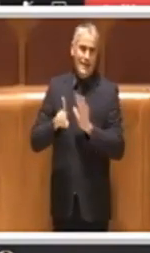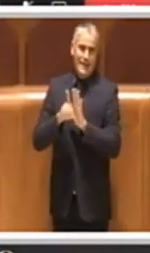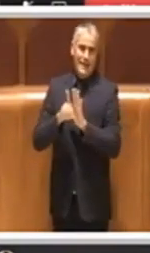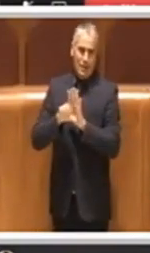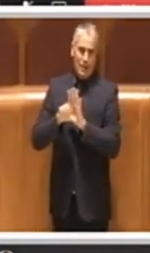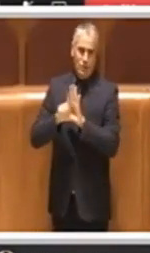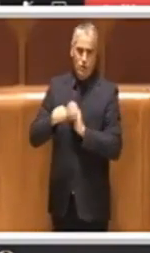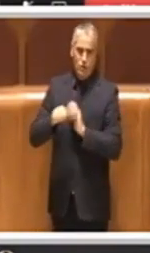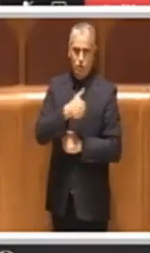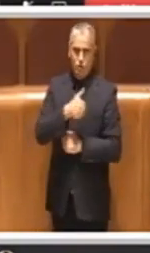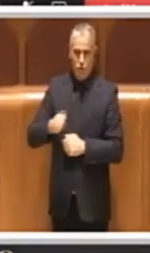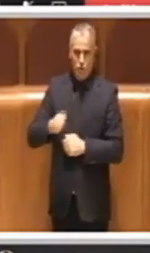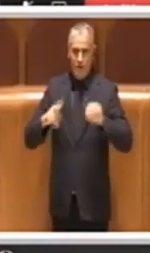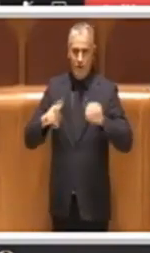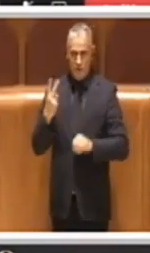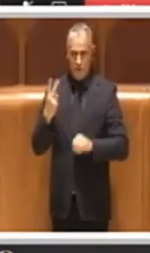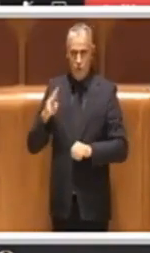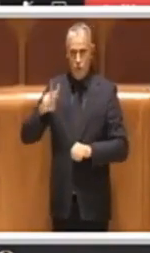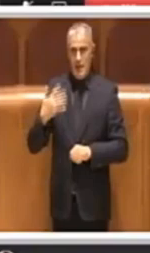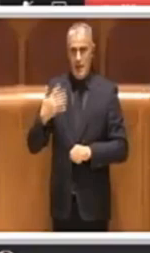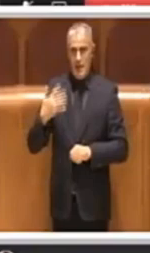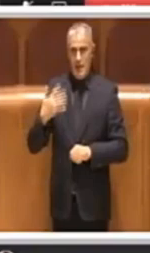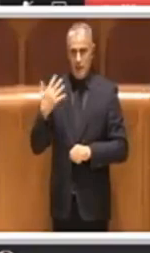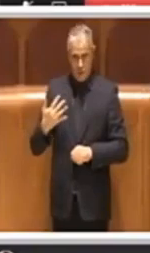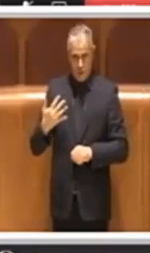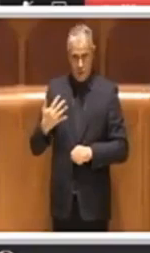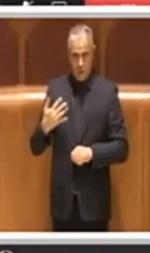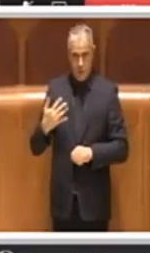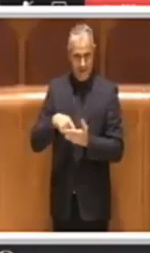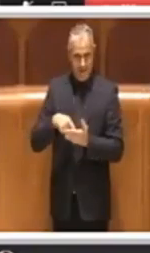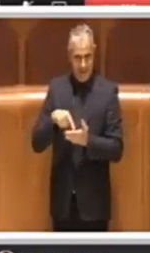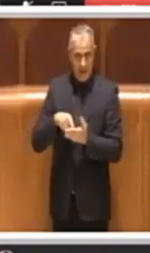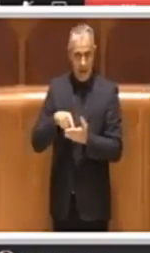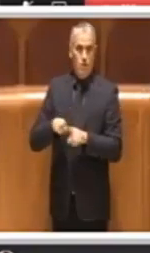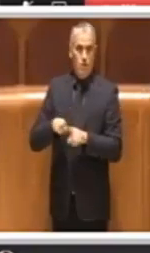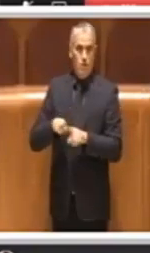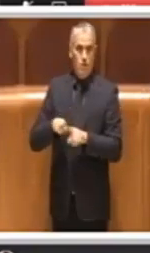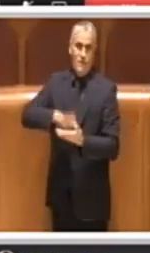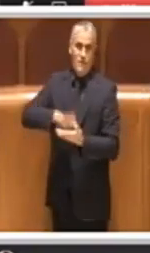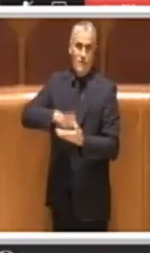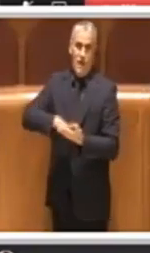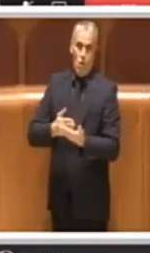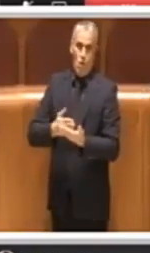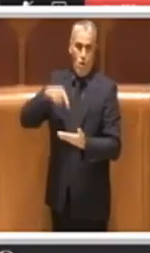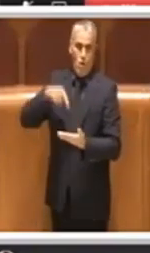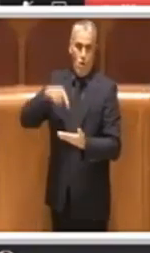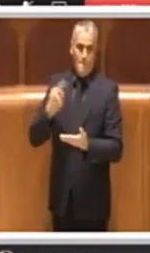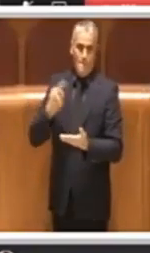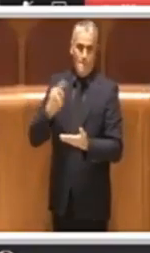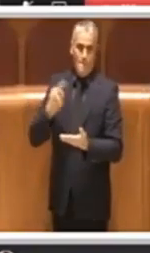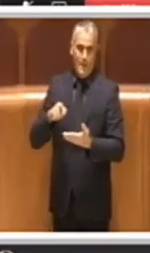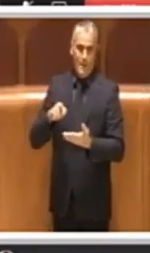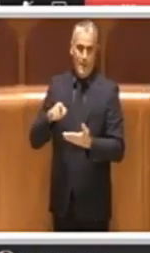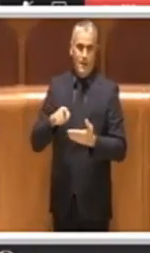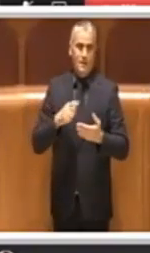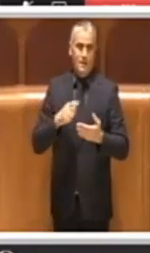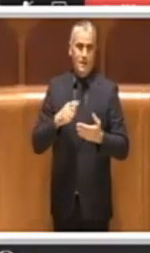192 del 2005, che è un po' la Bibbia per quanto riguarda la normativa italiana che disciplina la materia,